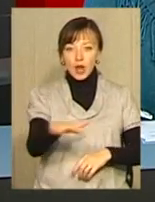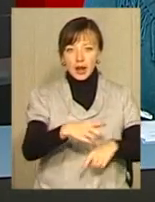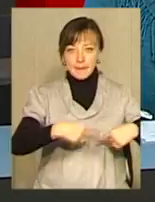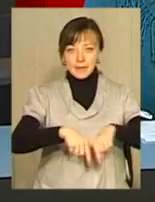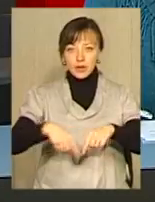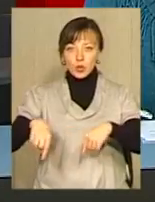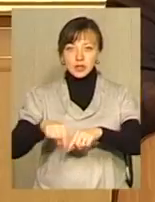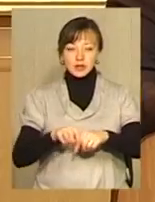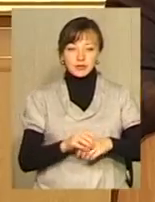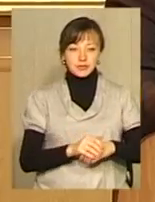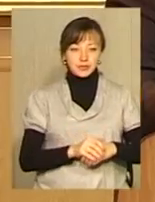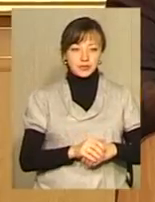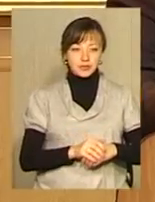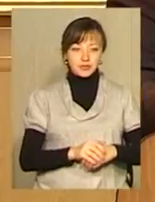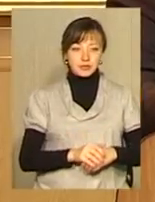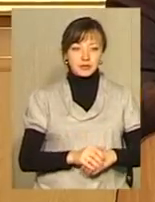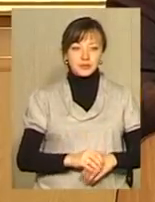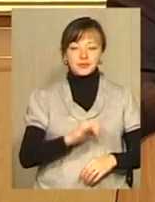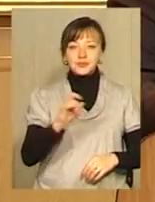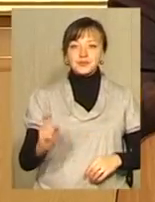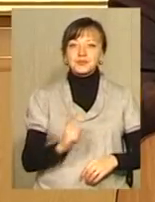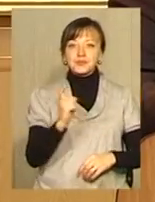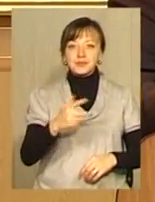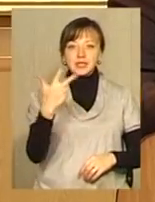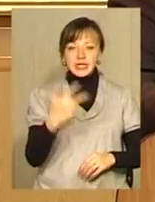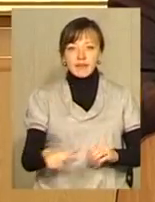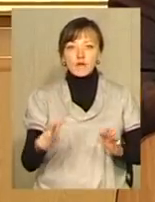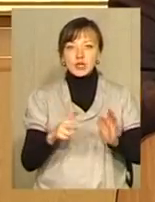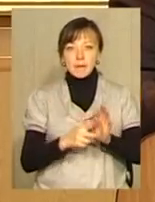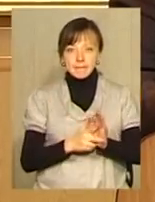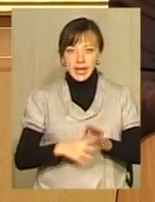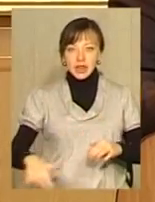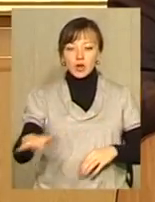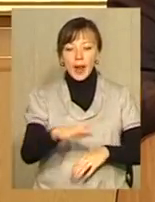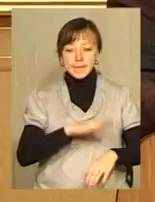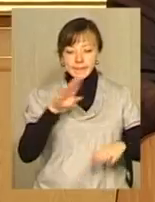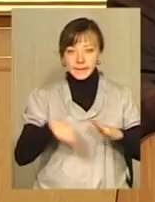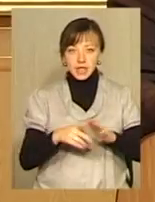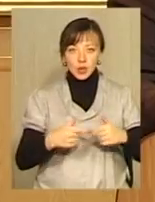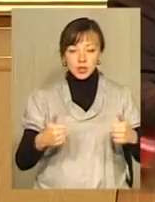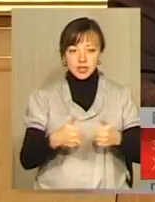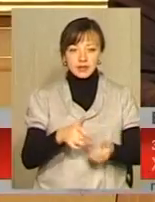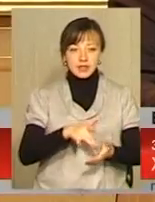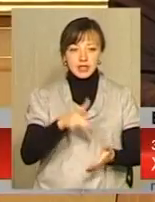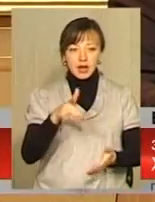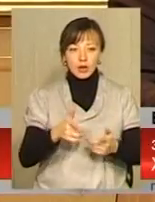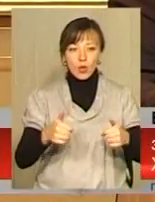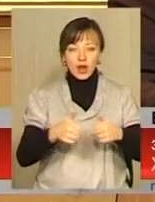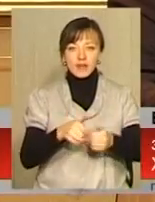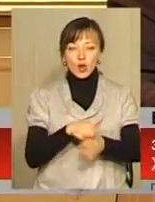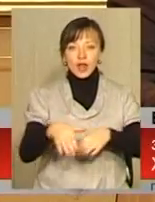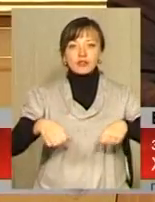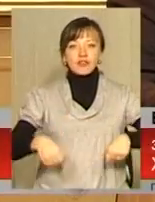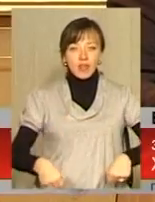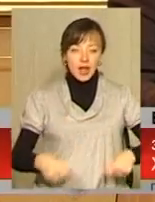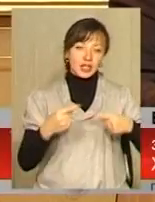З 38 територіальних підрозділів центральних органів виконавчої влади інших